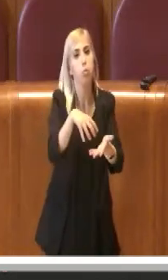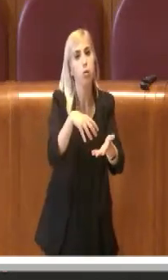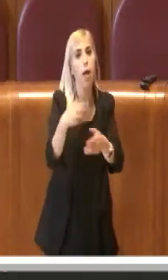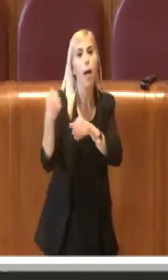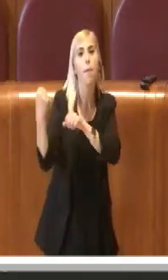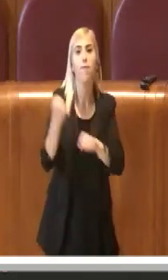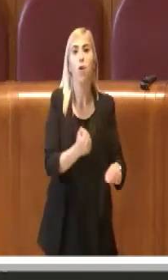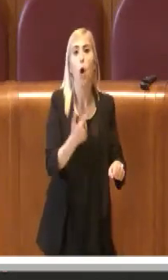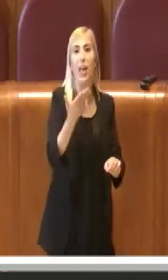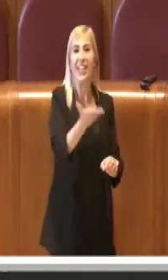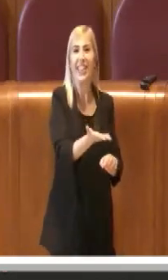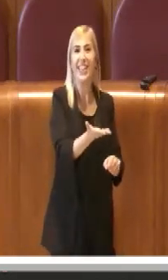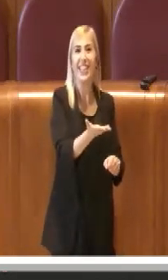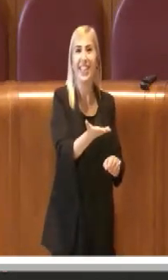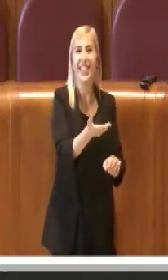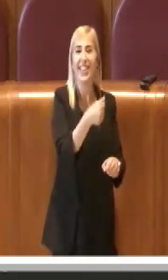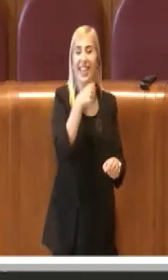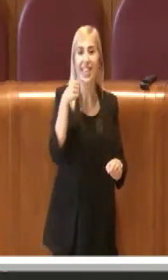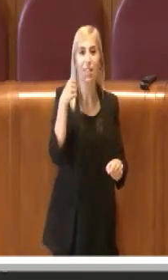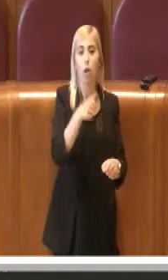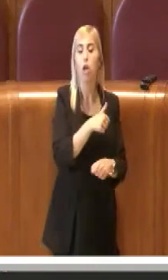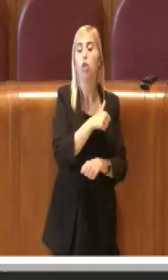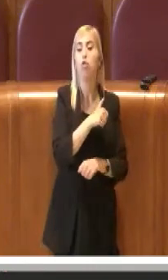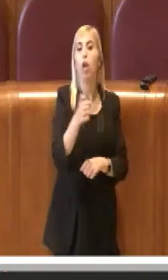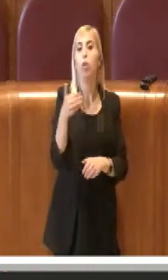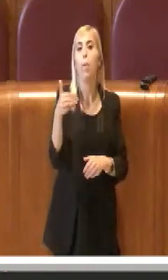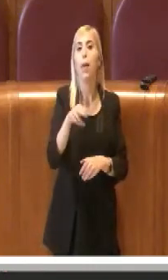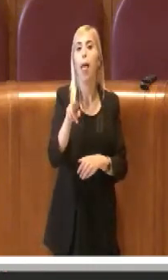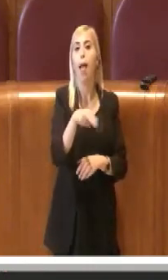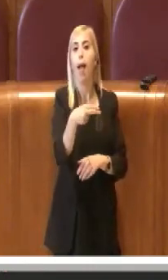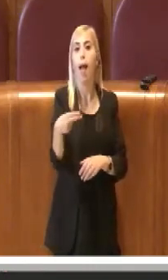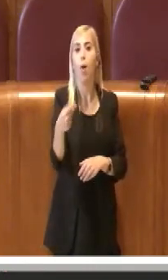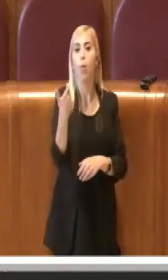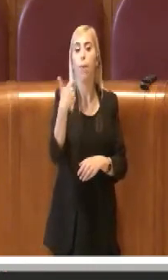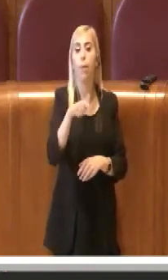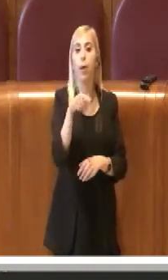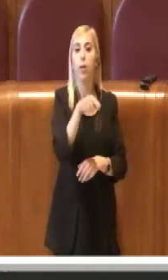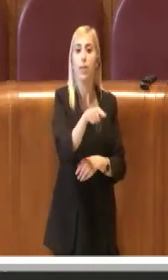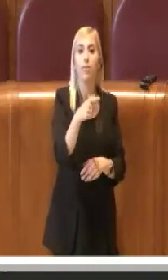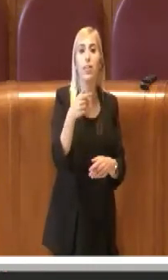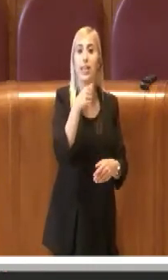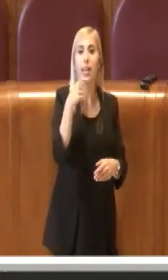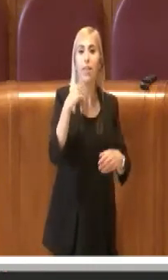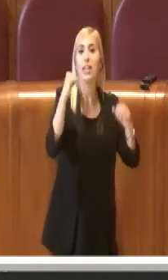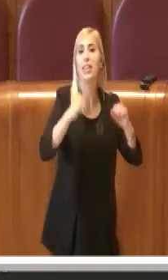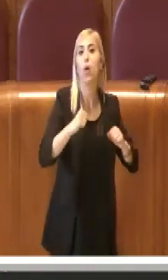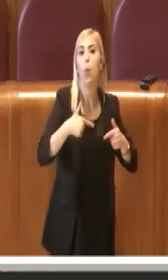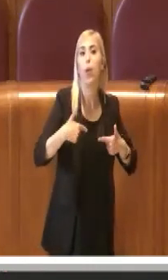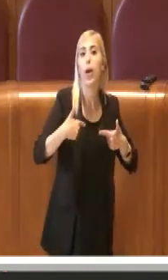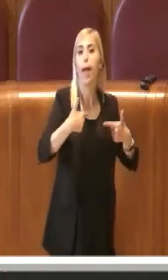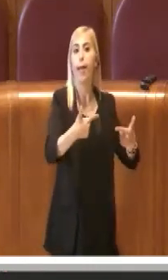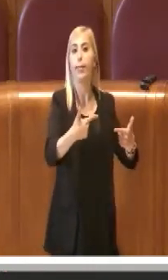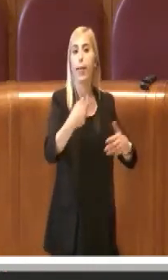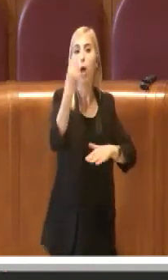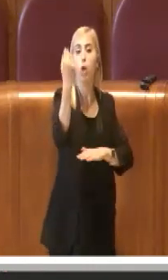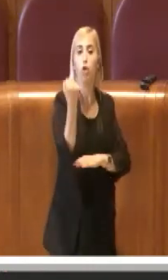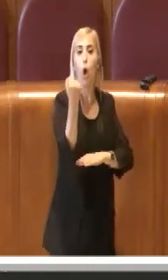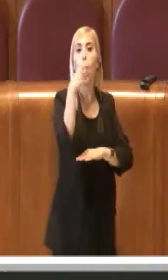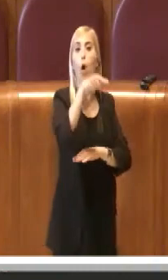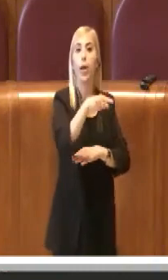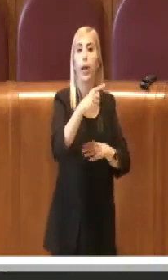fondi necessari, quindi 100 mila Euro necessari alla sistemazione e alla messa in sicurezza della torre medievale,